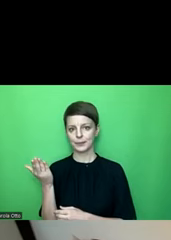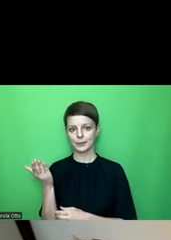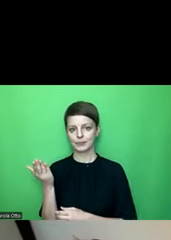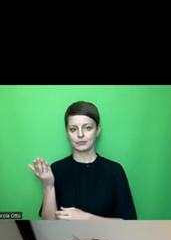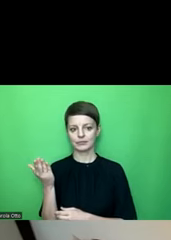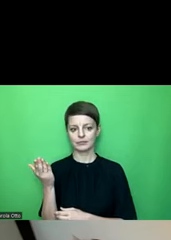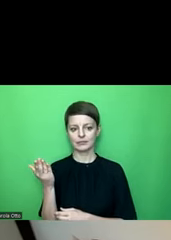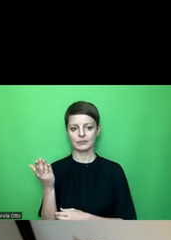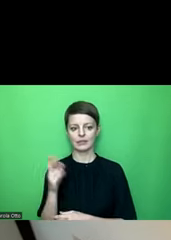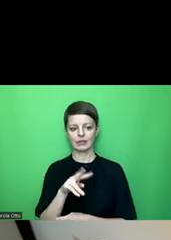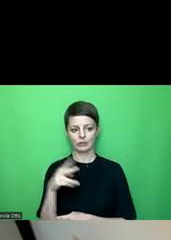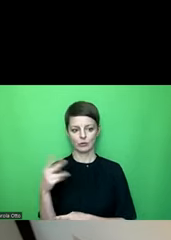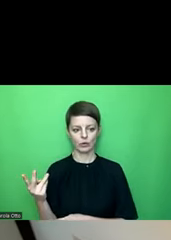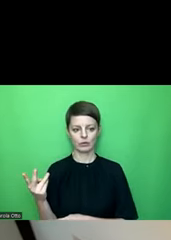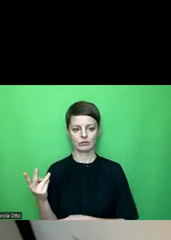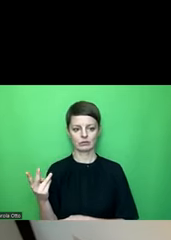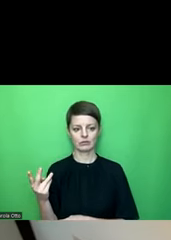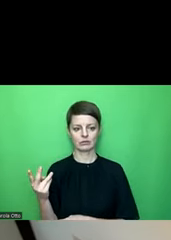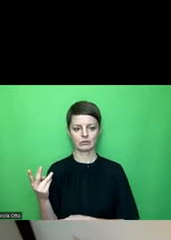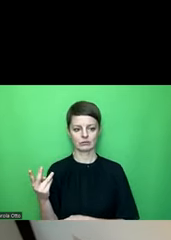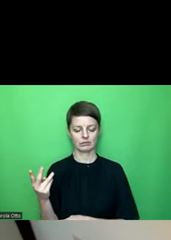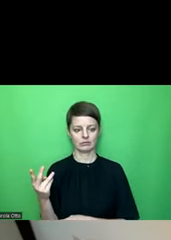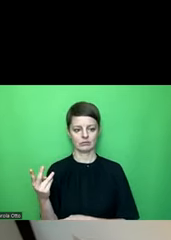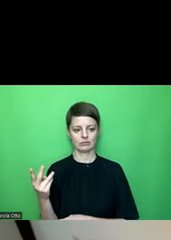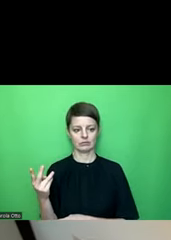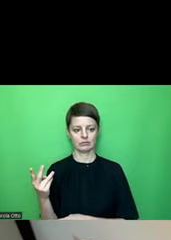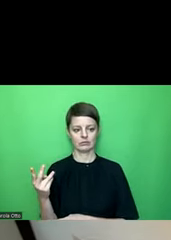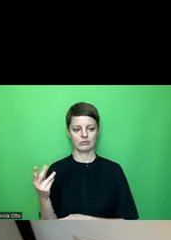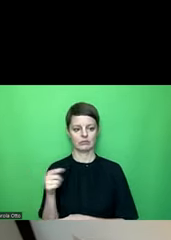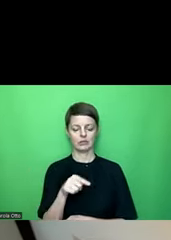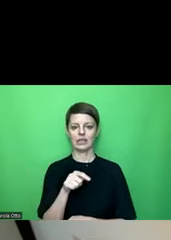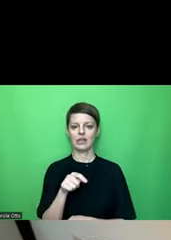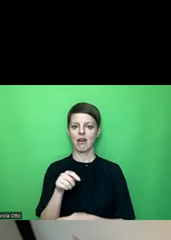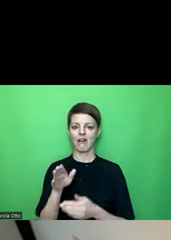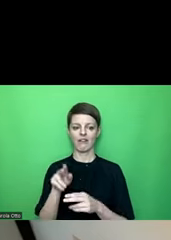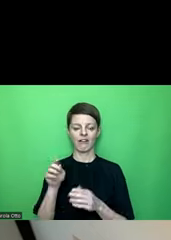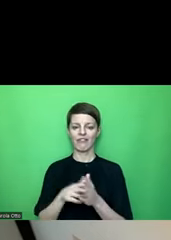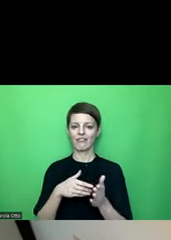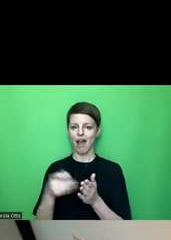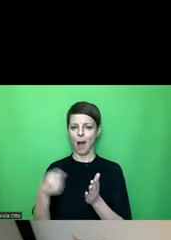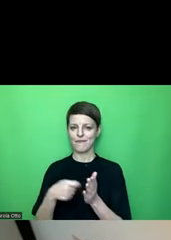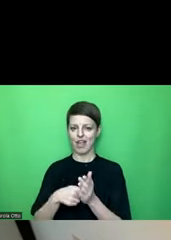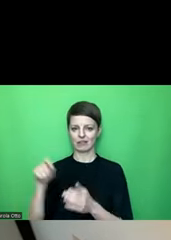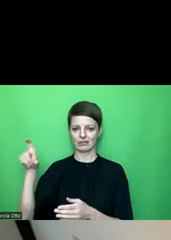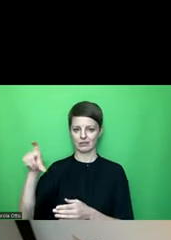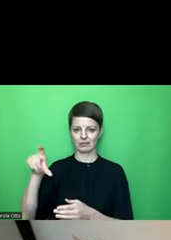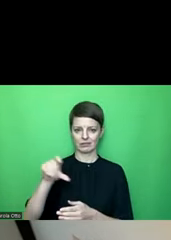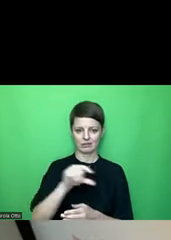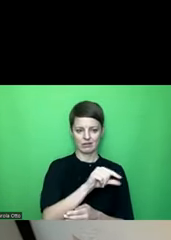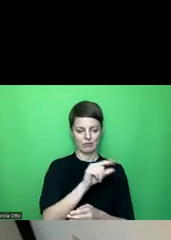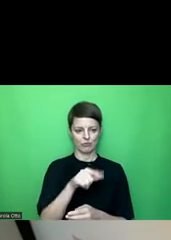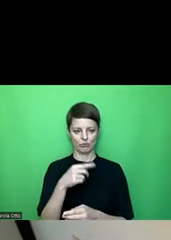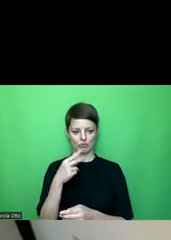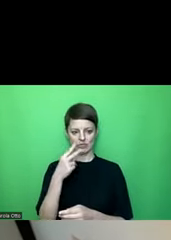also wenn ich wieder zurückgehe, weil ich da diese verschiedenen Farbwerte unterscheiden können muss